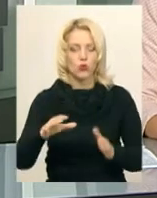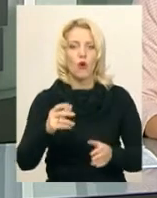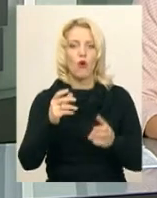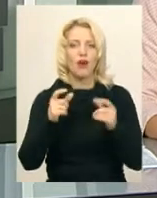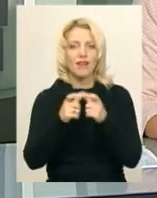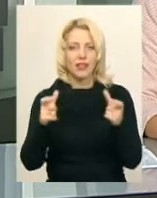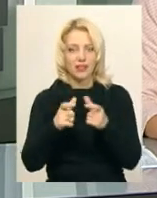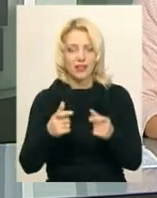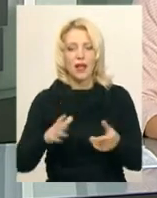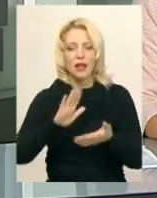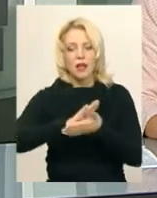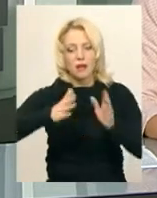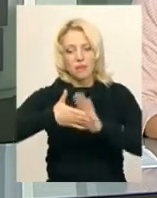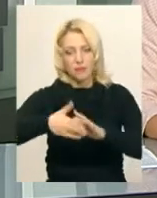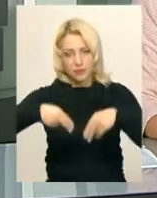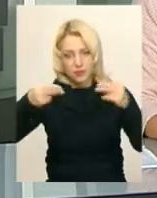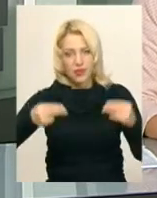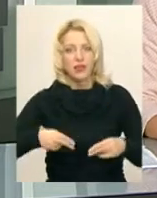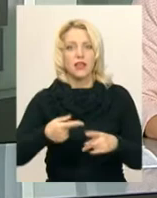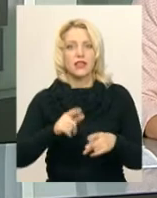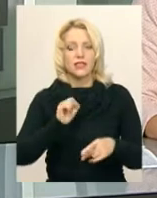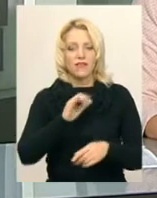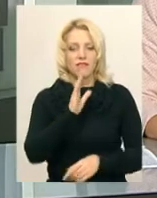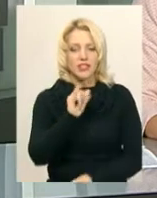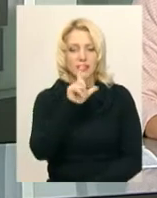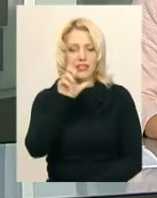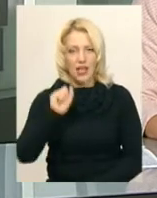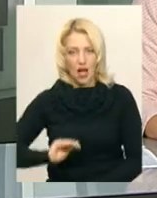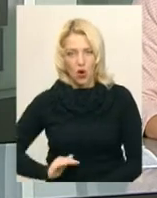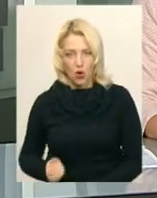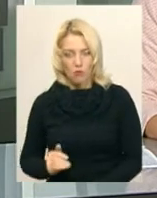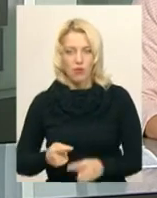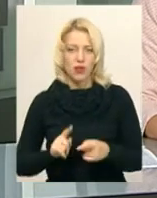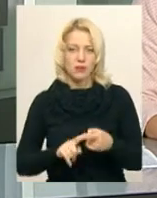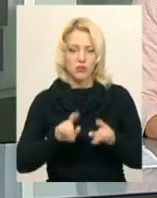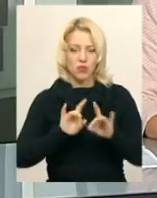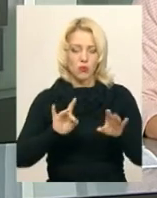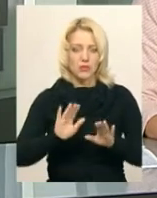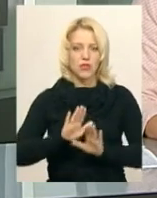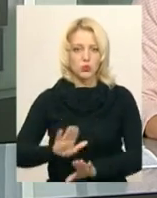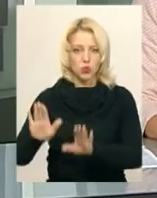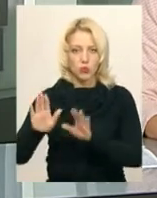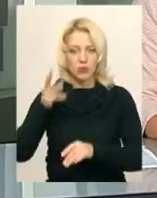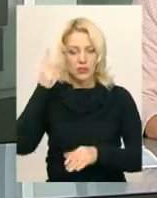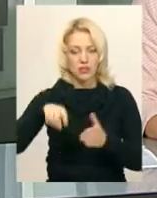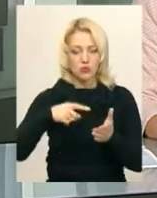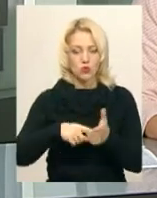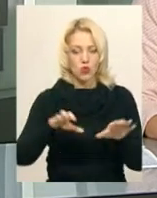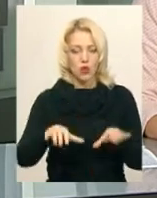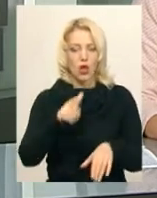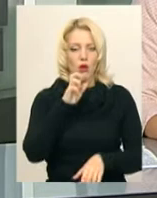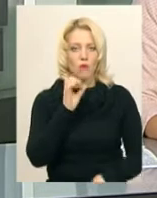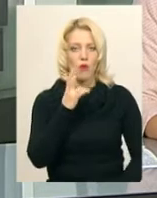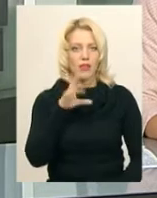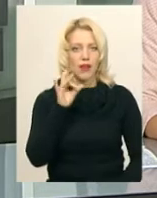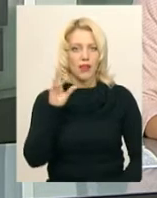меморандум з компанією «Віза», яка і запровадить цю систему в обласному центрі. Про це повідомив заступник Хмельницького міського голови Андрій Бондаренко.